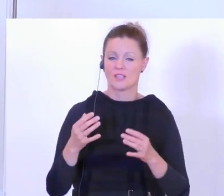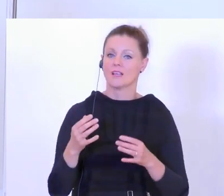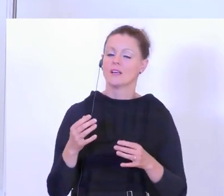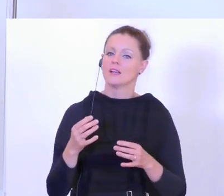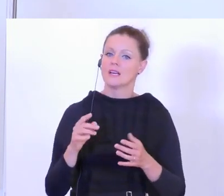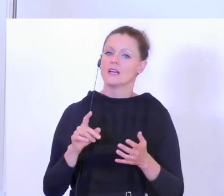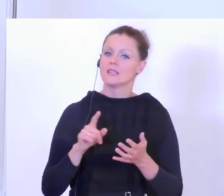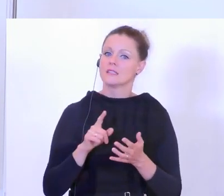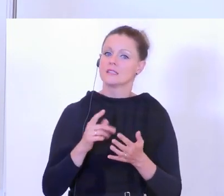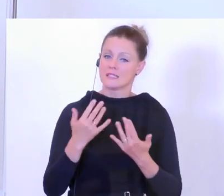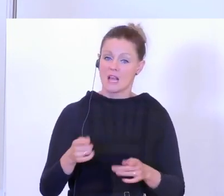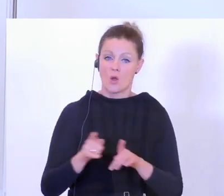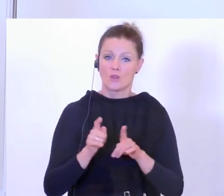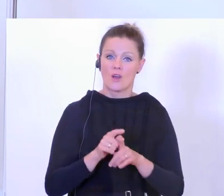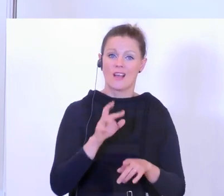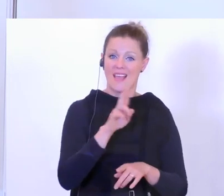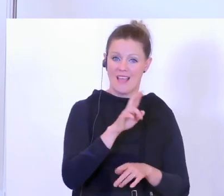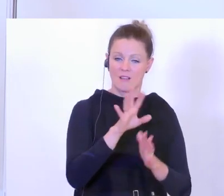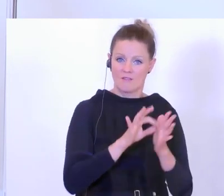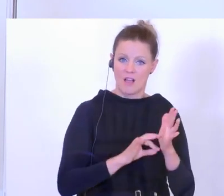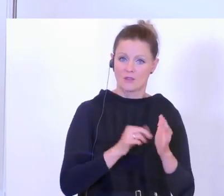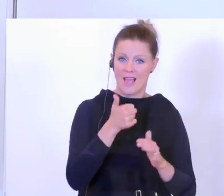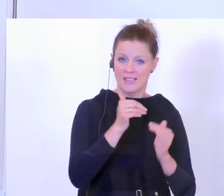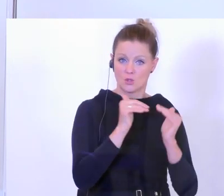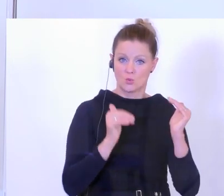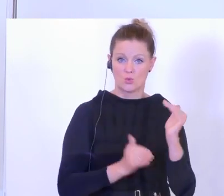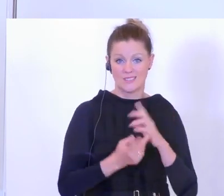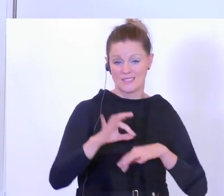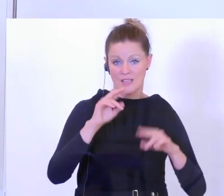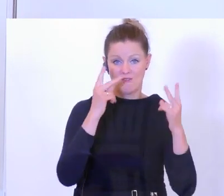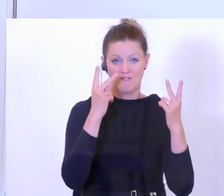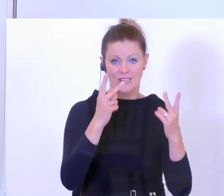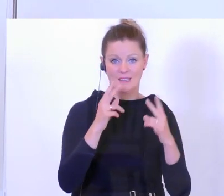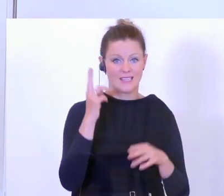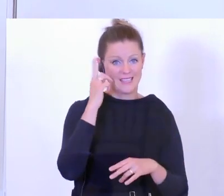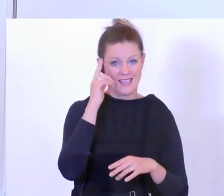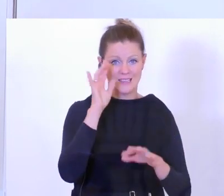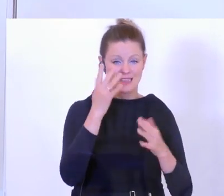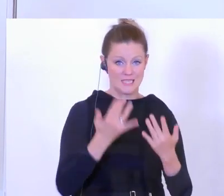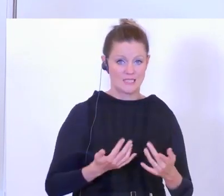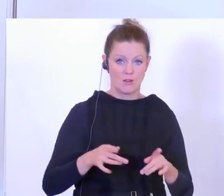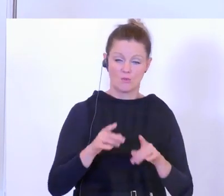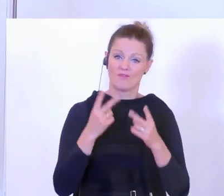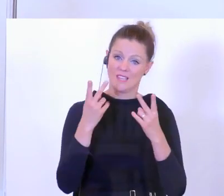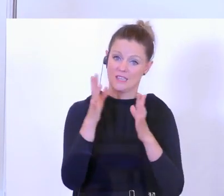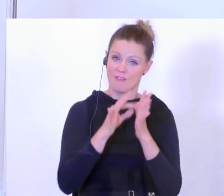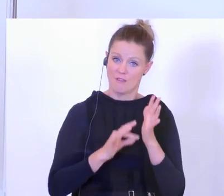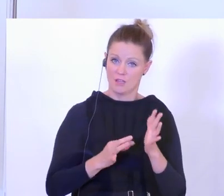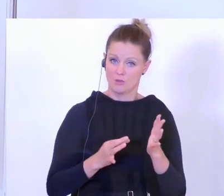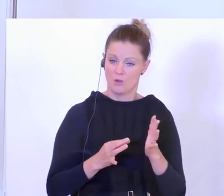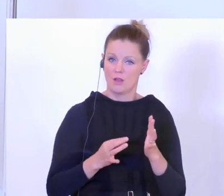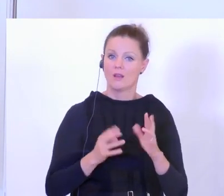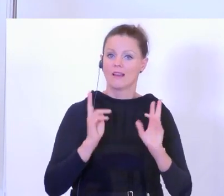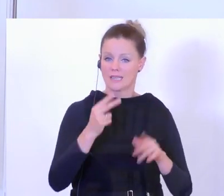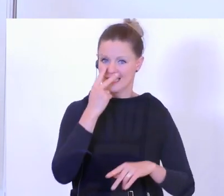in der Reproduktionszahl sind wir unter 1. Das ist eine ganz wesentliche Kennzahl und ein wesentlicher Faktor, damit man sieht,